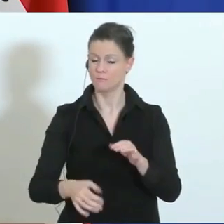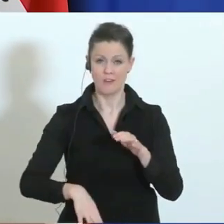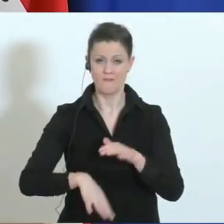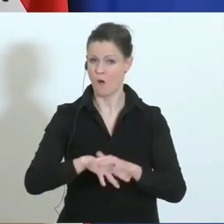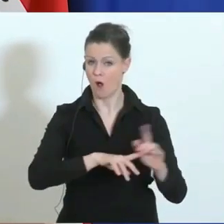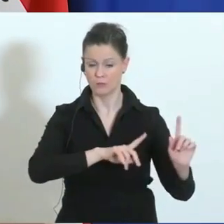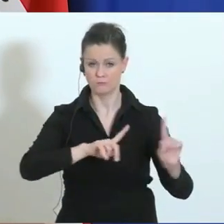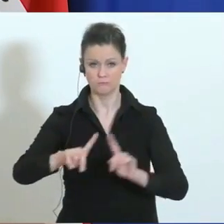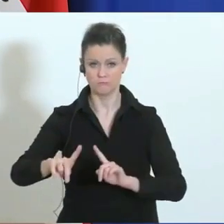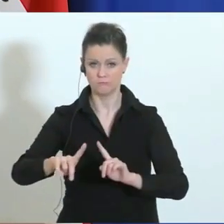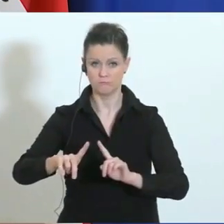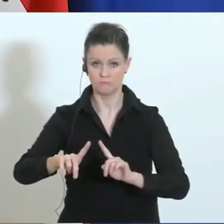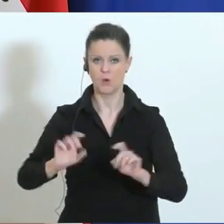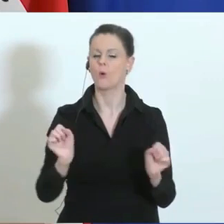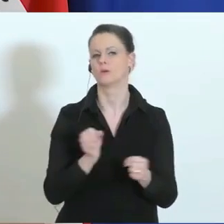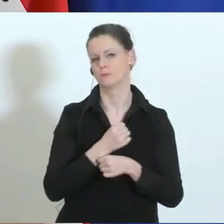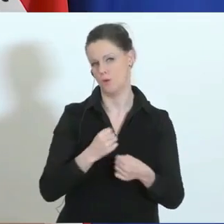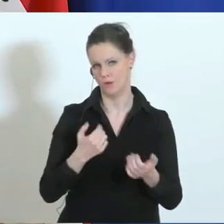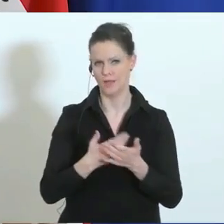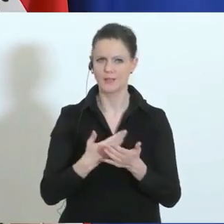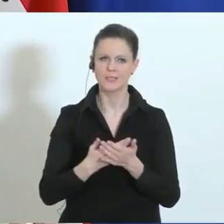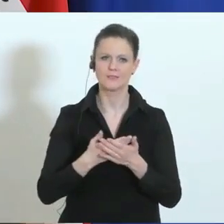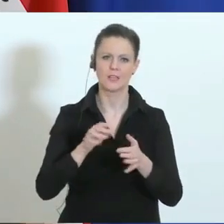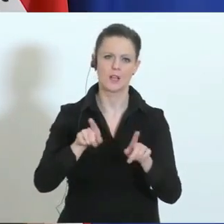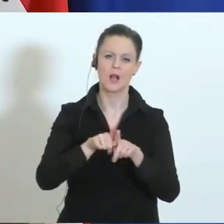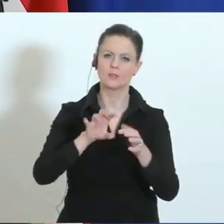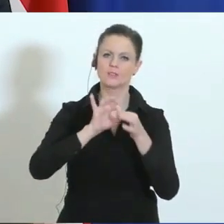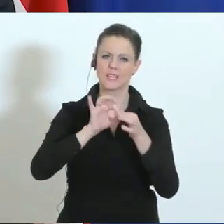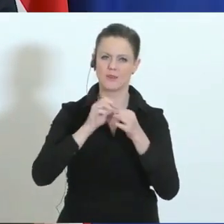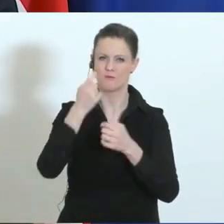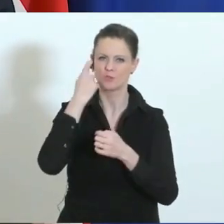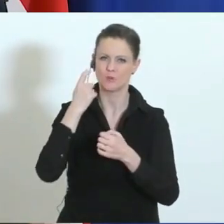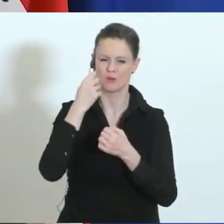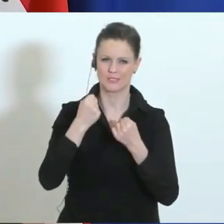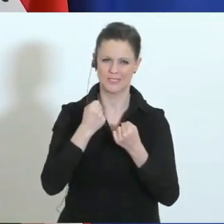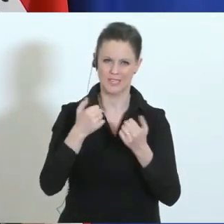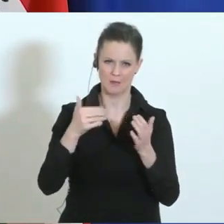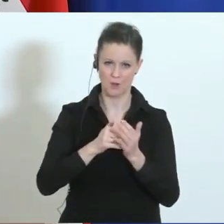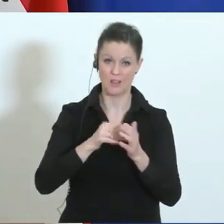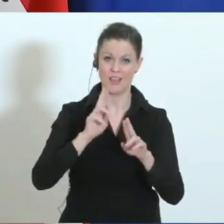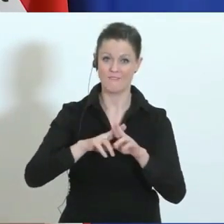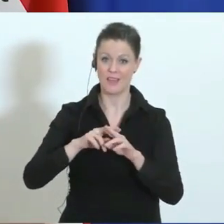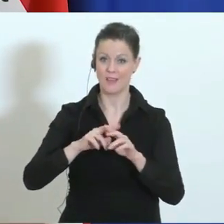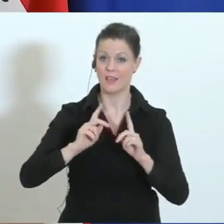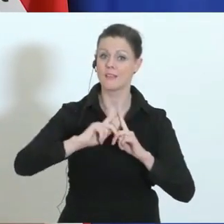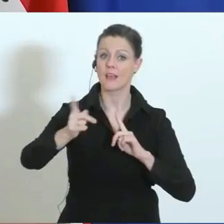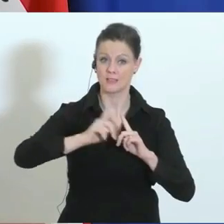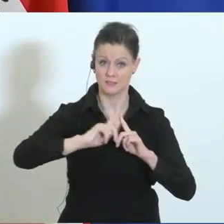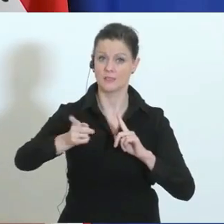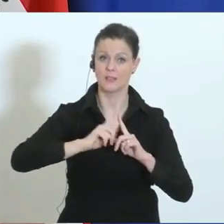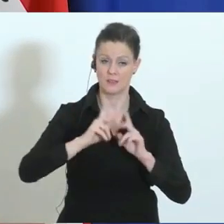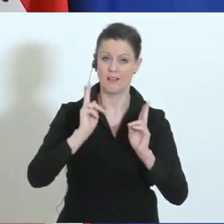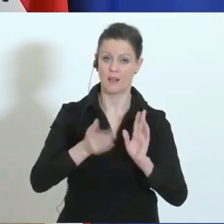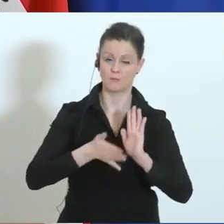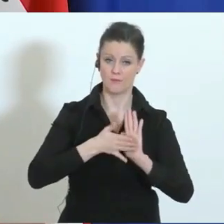der sich auch negativ für die Menschen auswirken könnte in der Frage auch der Versorgungssicherheit. Und wenn man eben den Transit nachweisen kann, dann wird er gewährt. Genau